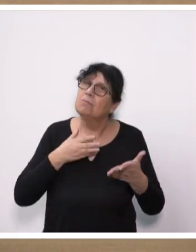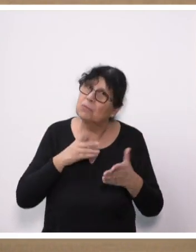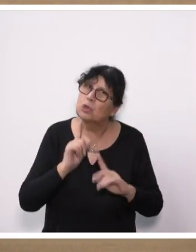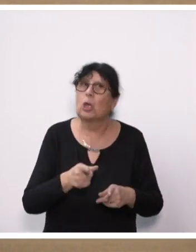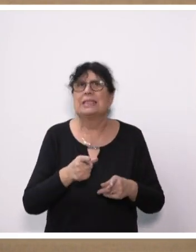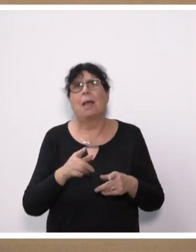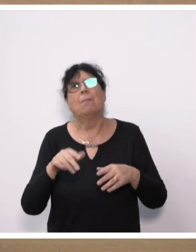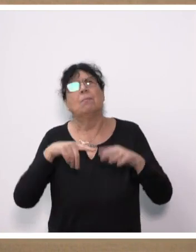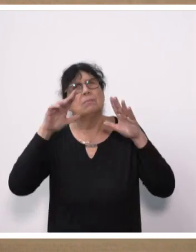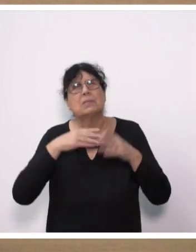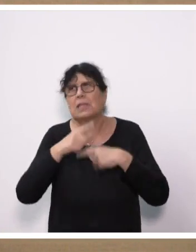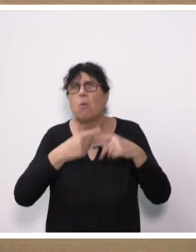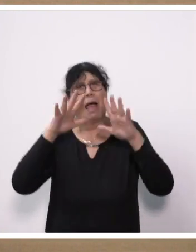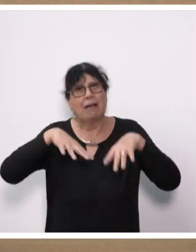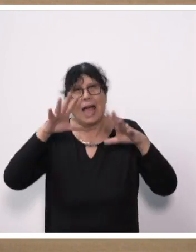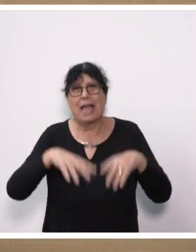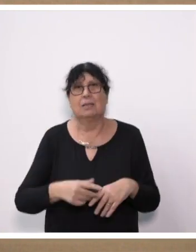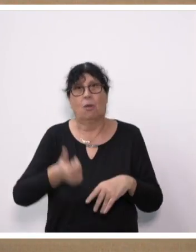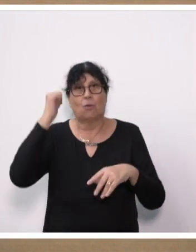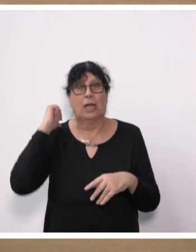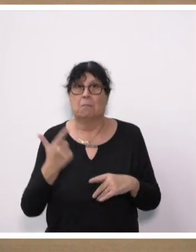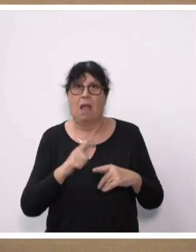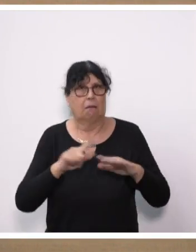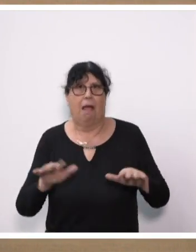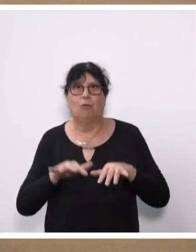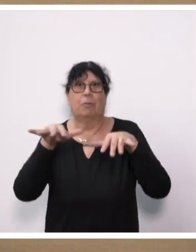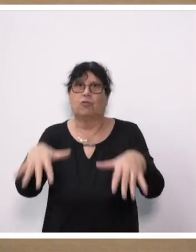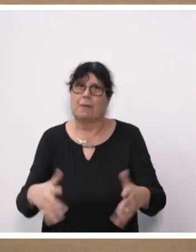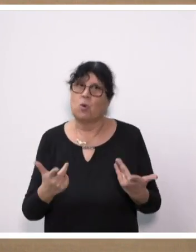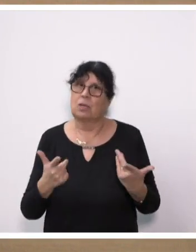keiner Überschwemmung mehr. Eine Vorsorgemaßnahme, die Wirkung zeigt.